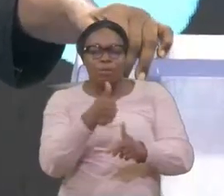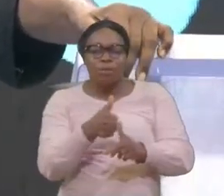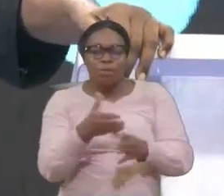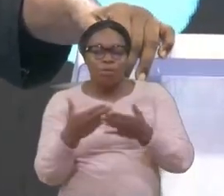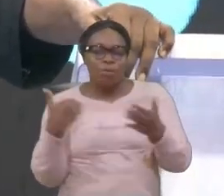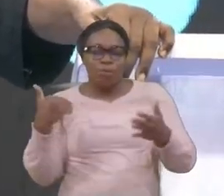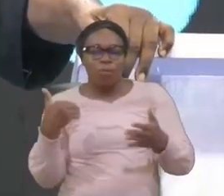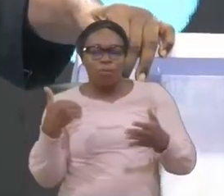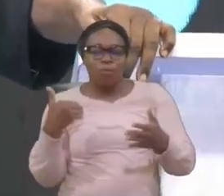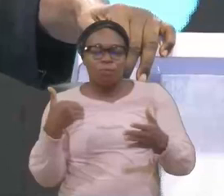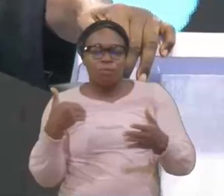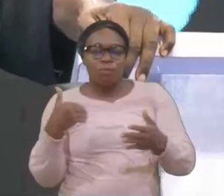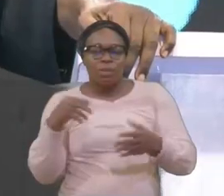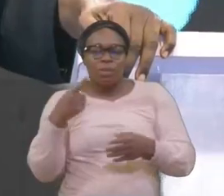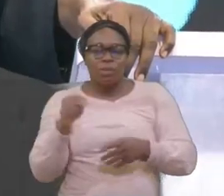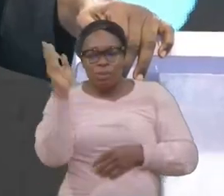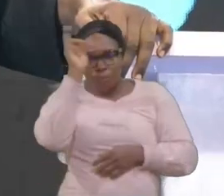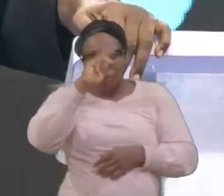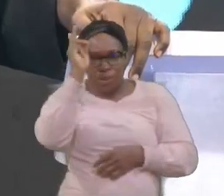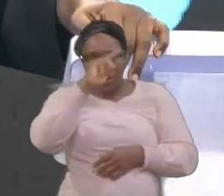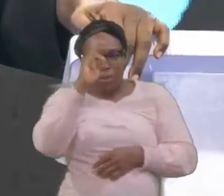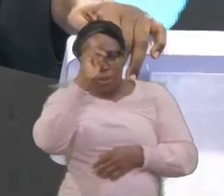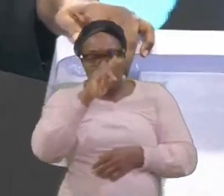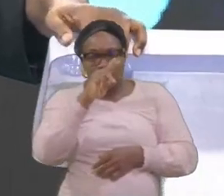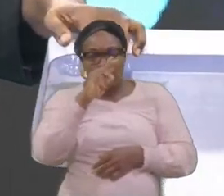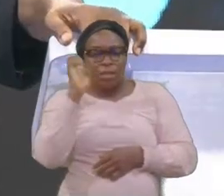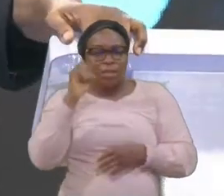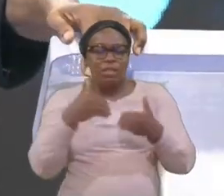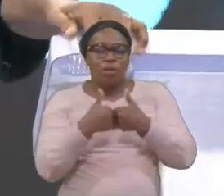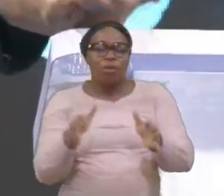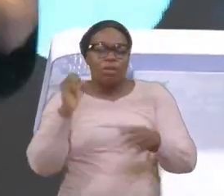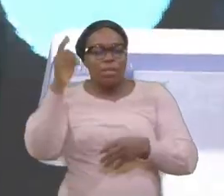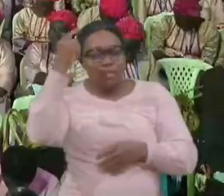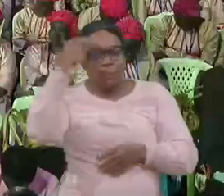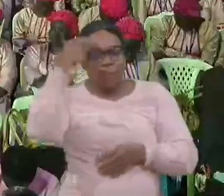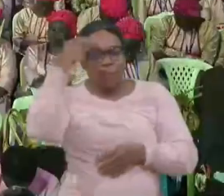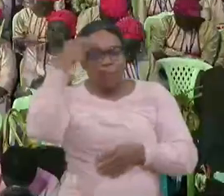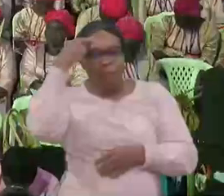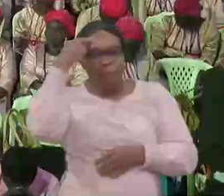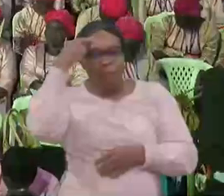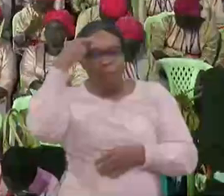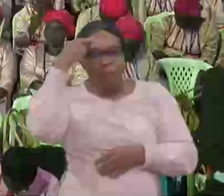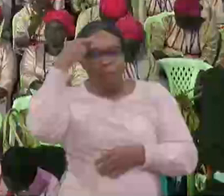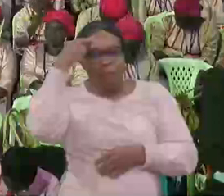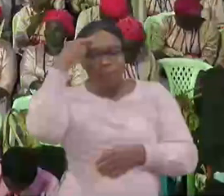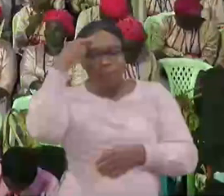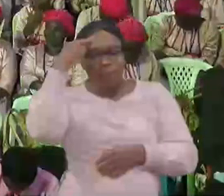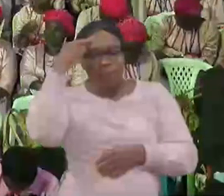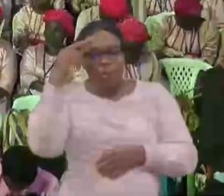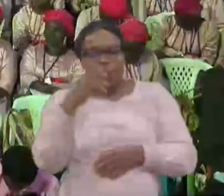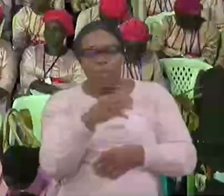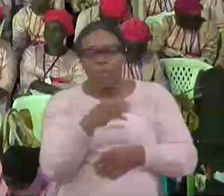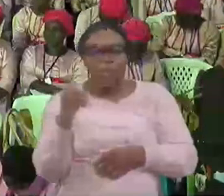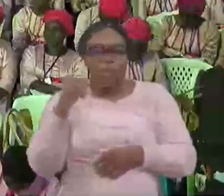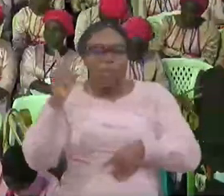Dans l'insouciance et dans l'agitation, il a perdu sa pensée. Il ne pouvait plus réfléchir. Il ne pouvait